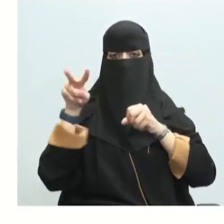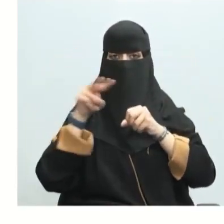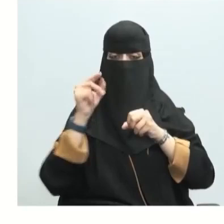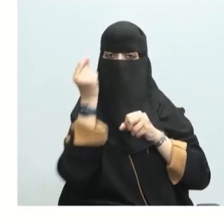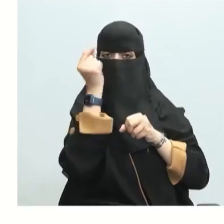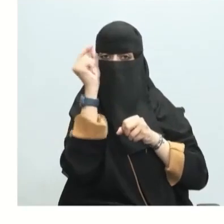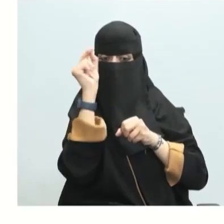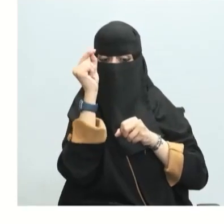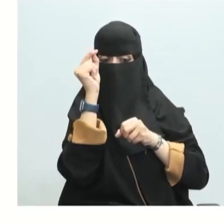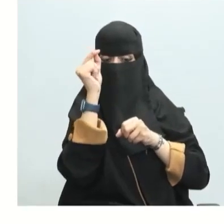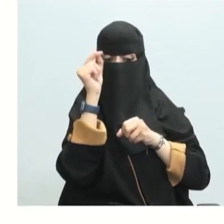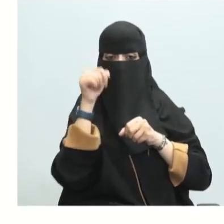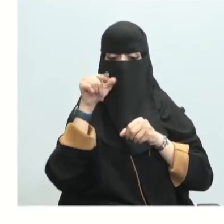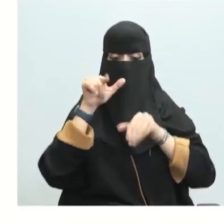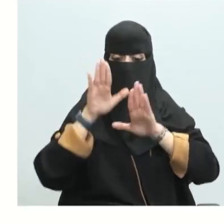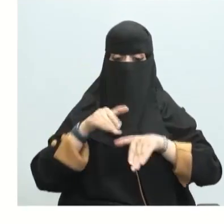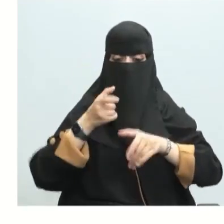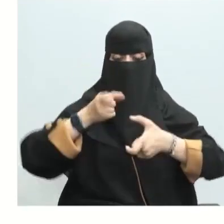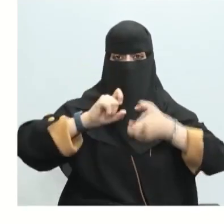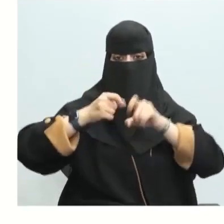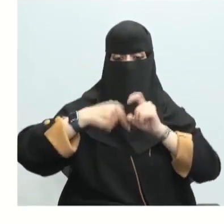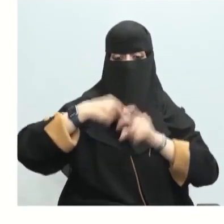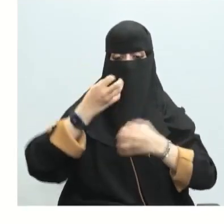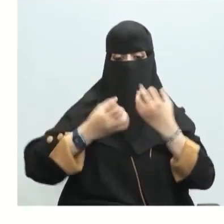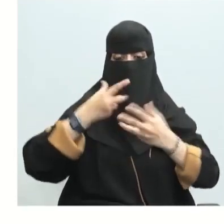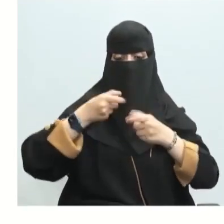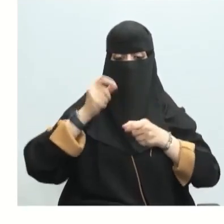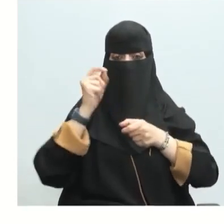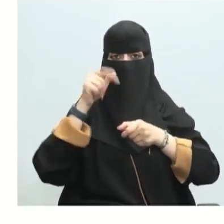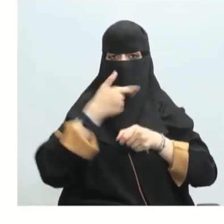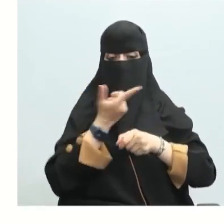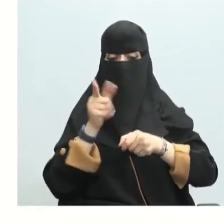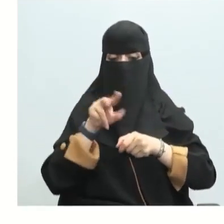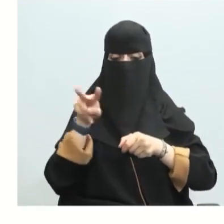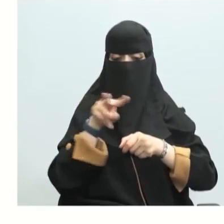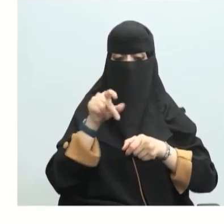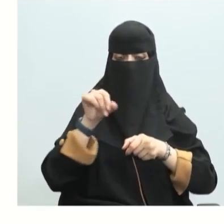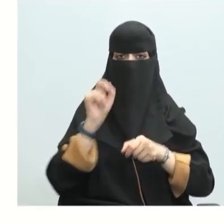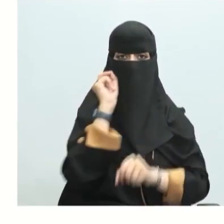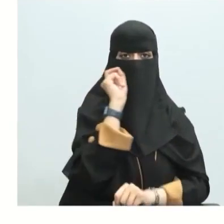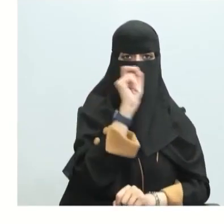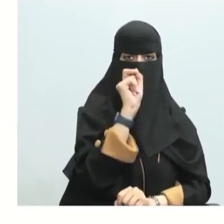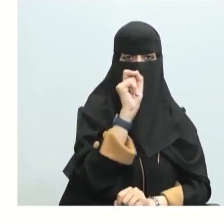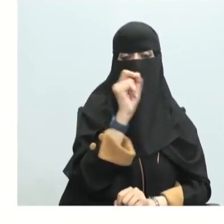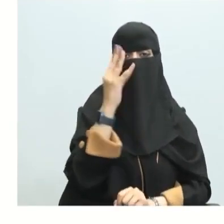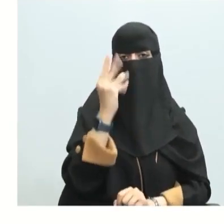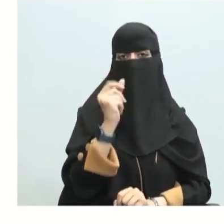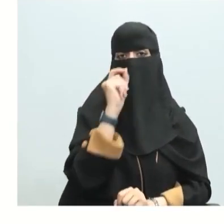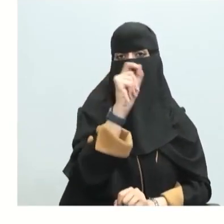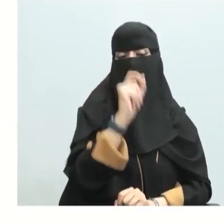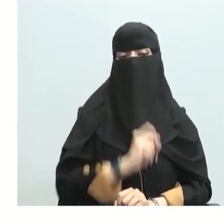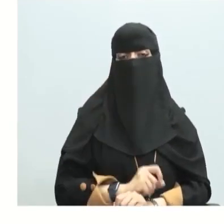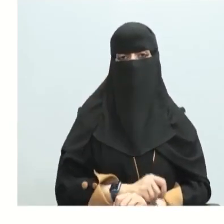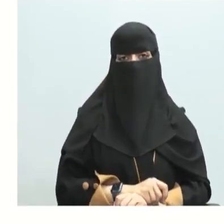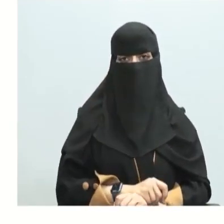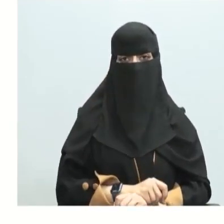إذن النيتروجين والأكسجين في حالة الغازية غازان ثنائيين ثنائياء الذرة لذا ستكون حرارة التكوين القياسية